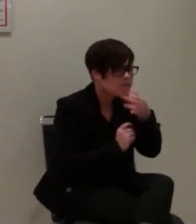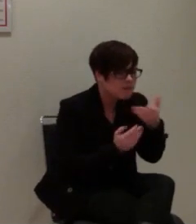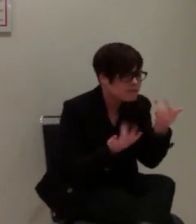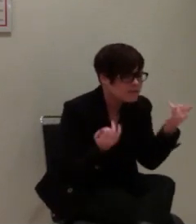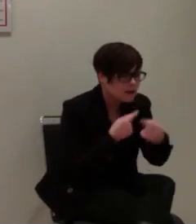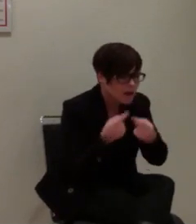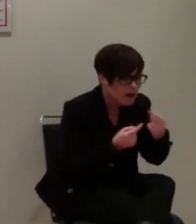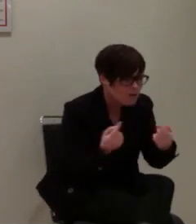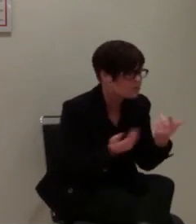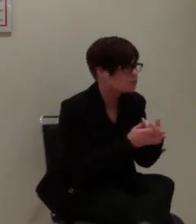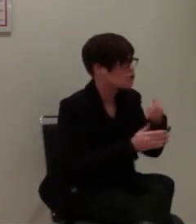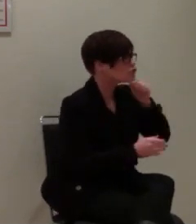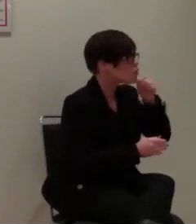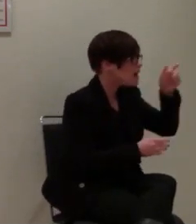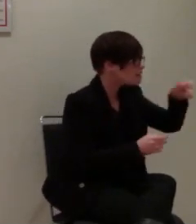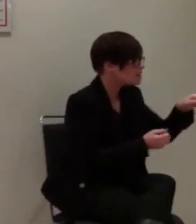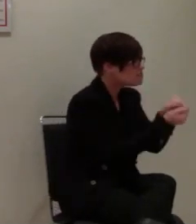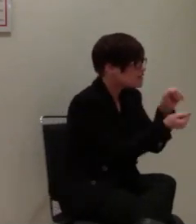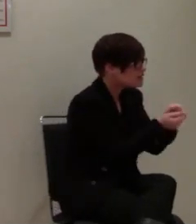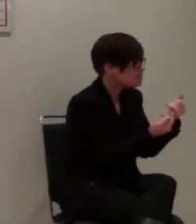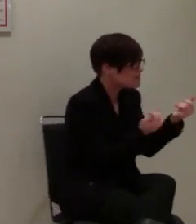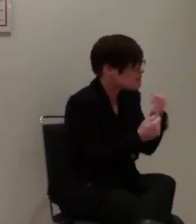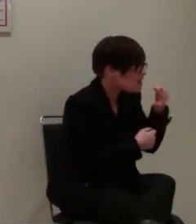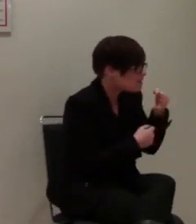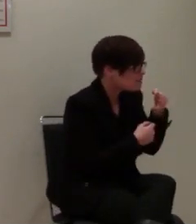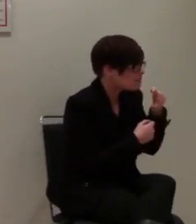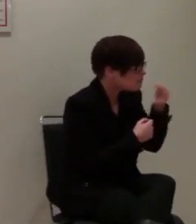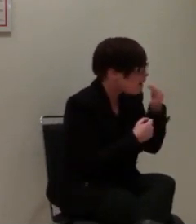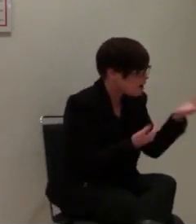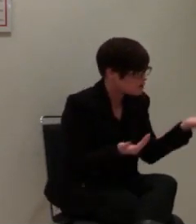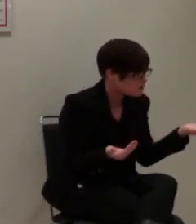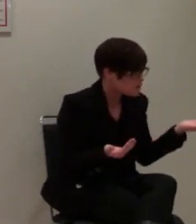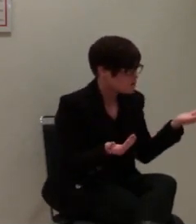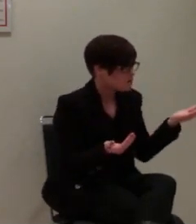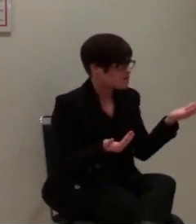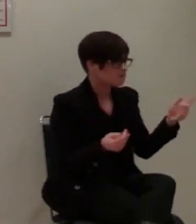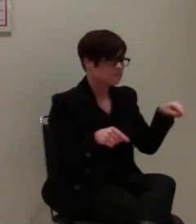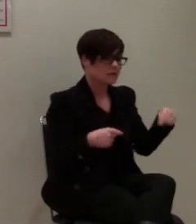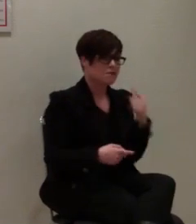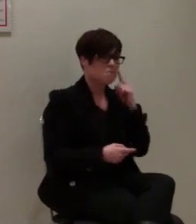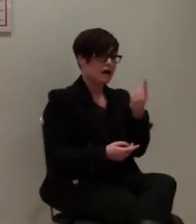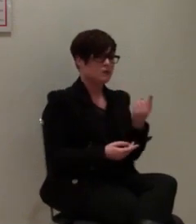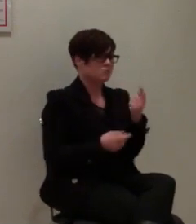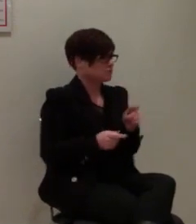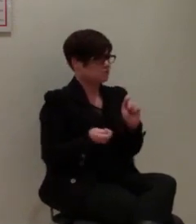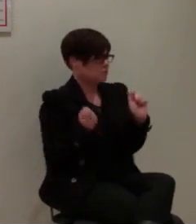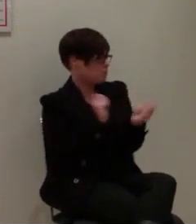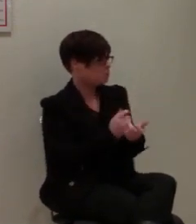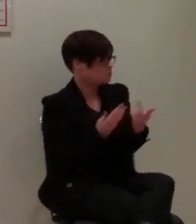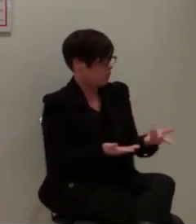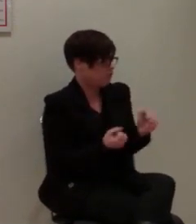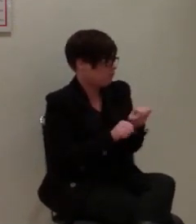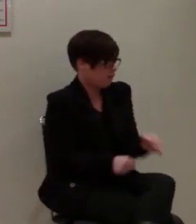Nachfragen bei Journalisten und bei Freunden. Und da waren wir der Meinung, wir müssen etwas tun.